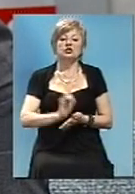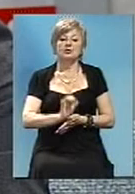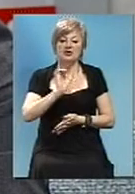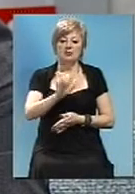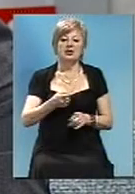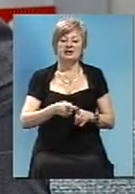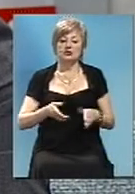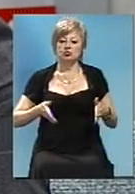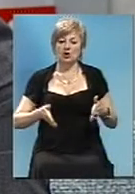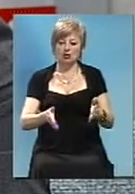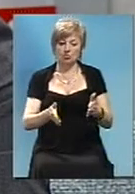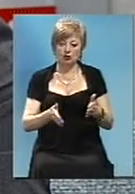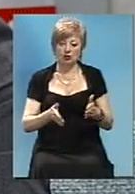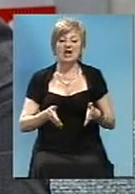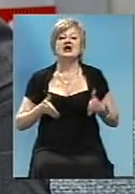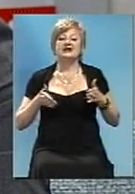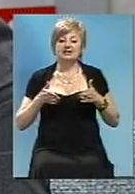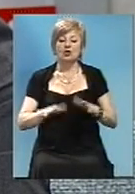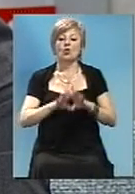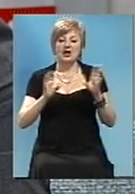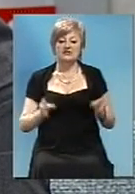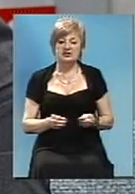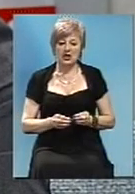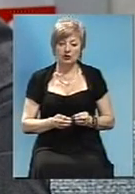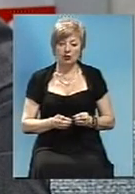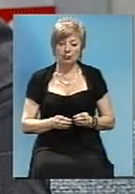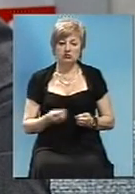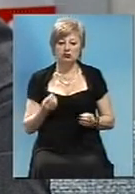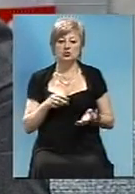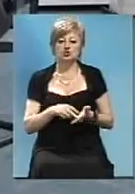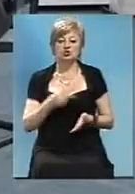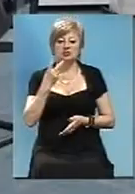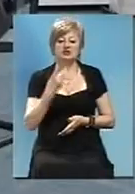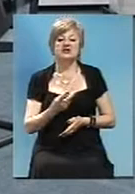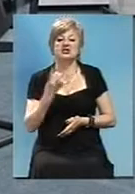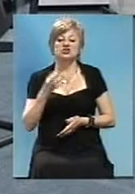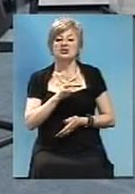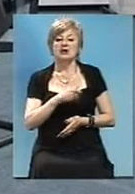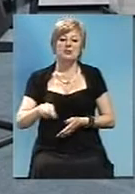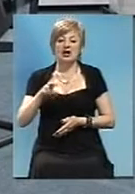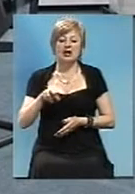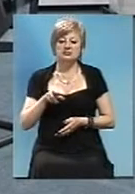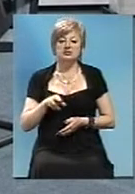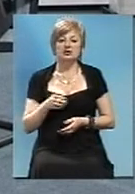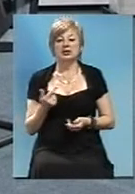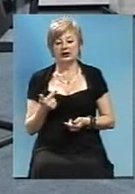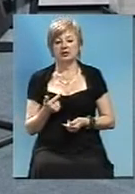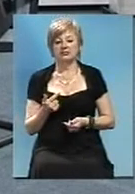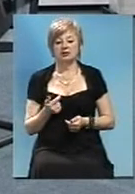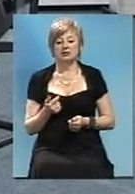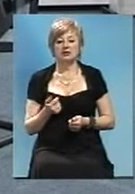цю дорогу. Дорога в цілому стоїть 2,4 мільярди гривень, і